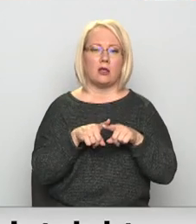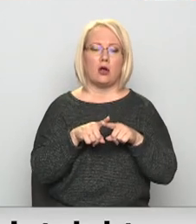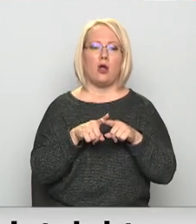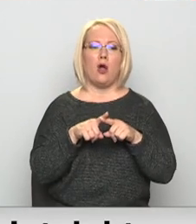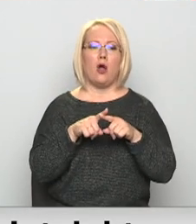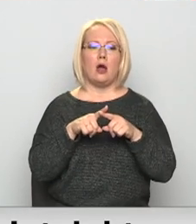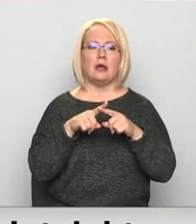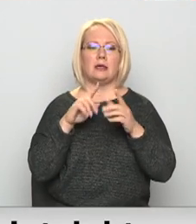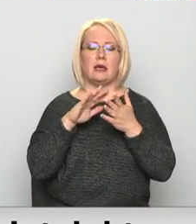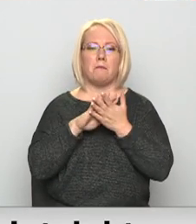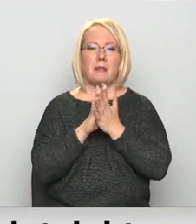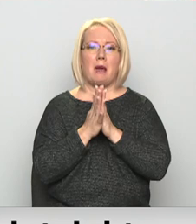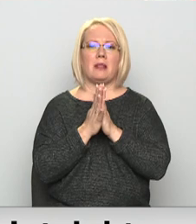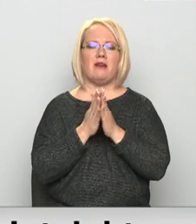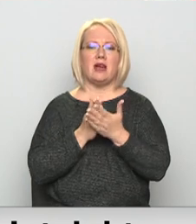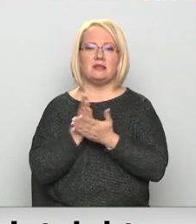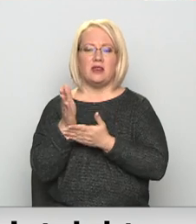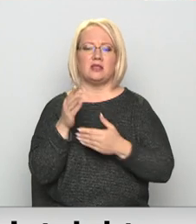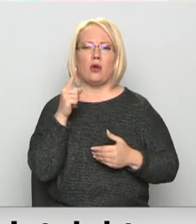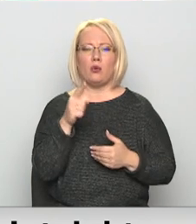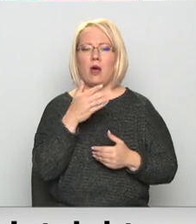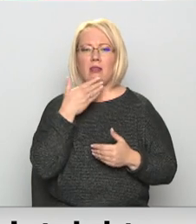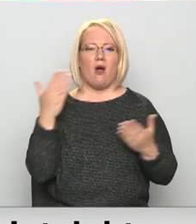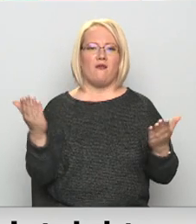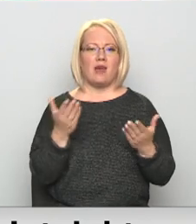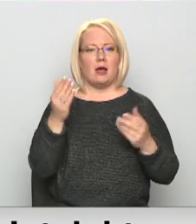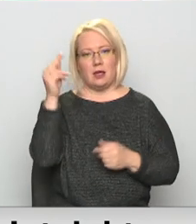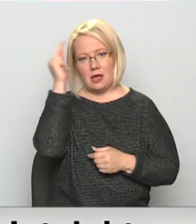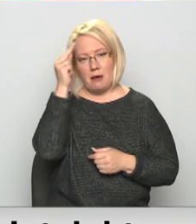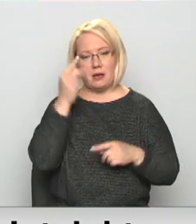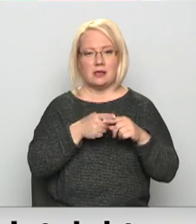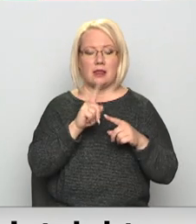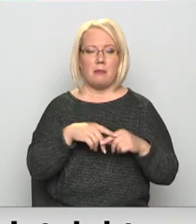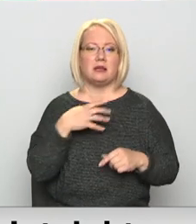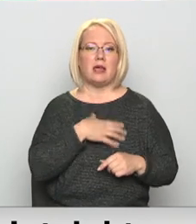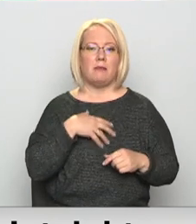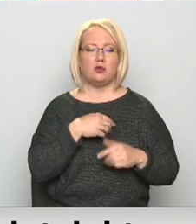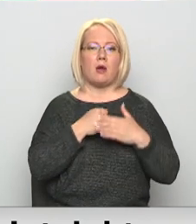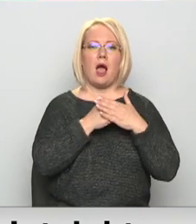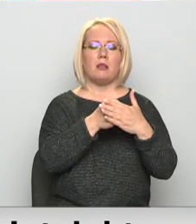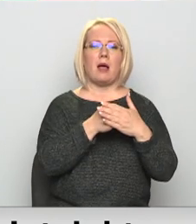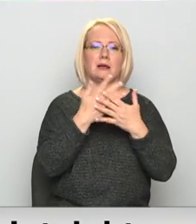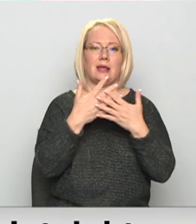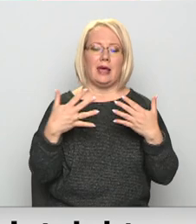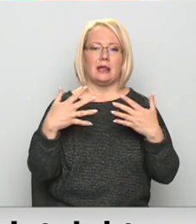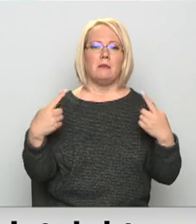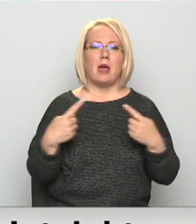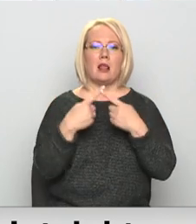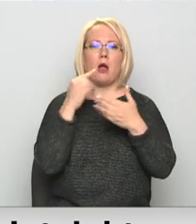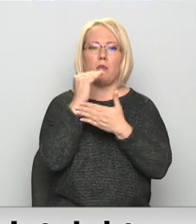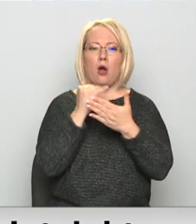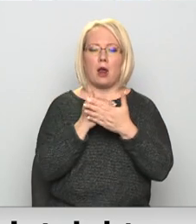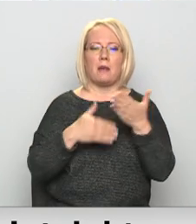pieblīvēts virzienas, kurā doties, un to nav viegli apgūt. Tāpēc ir vajadzīgs šis atbalsta tīkls pielāgot programma, kas palīdz